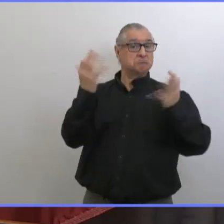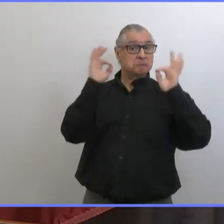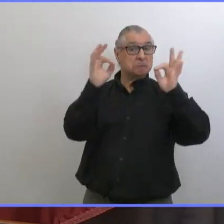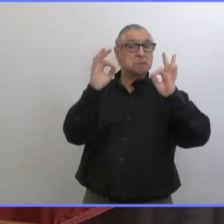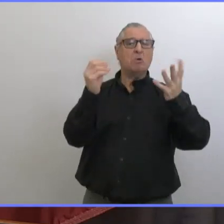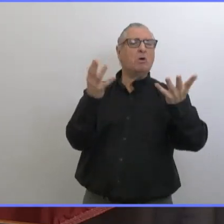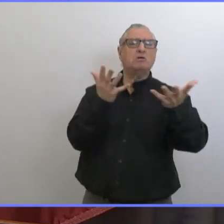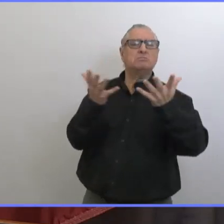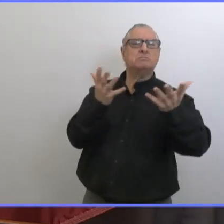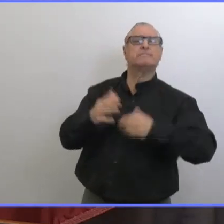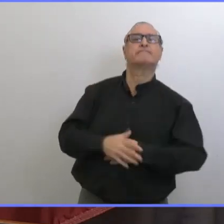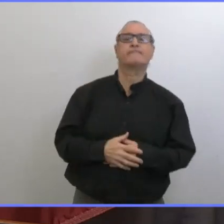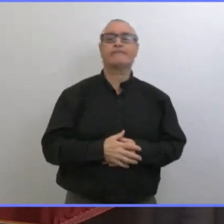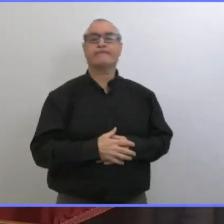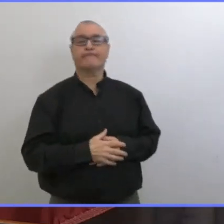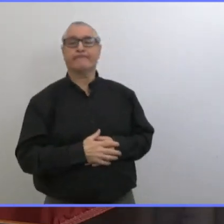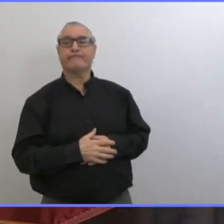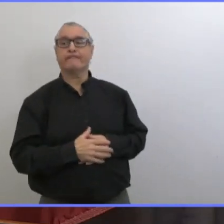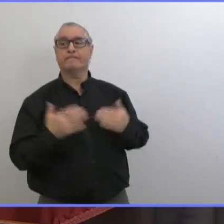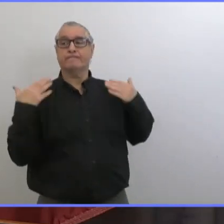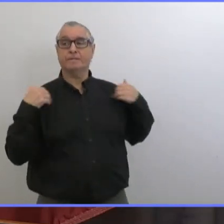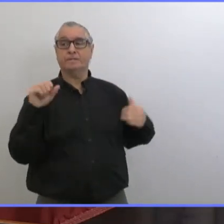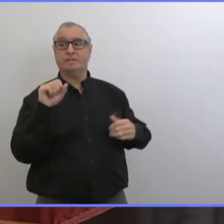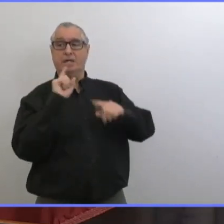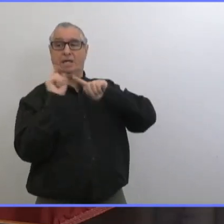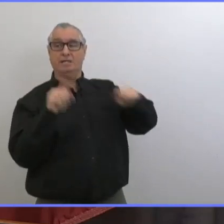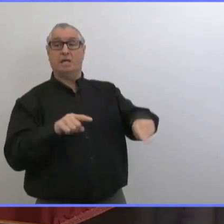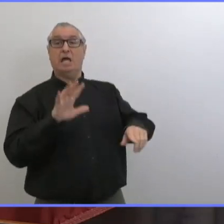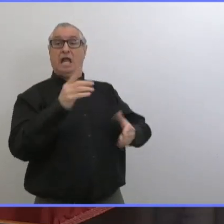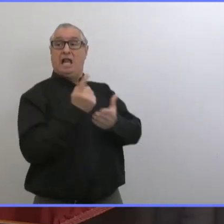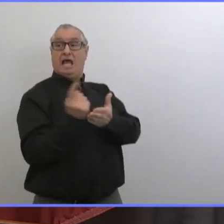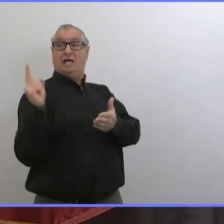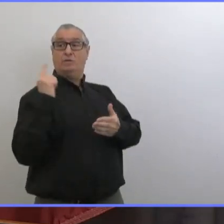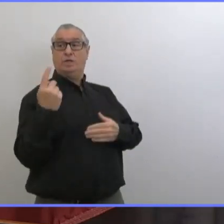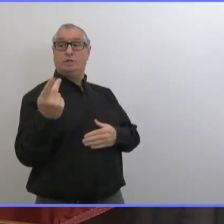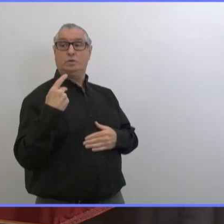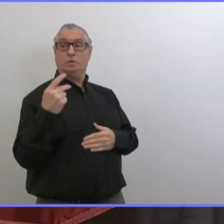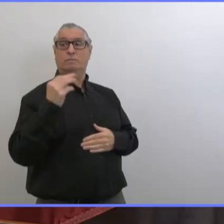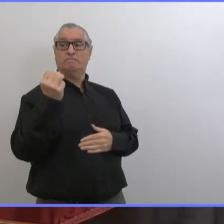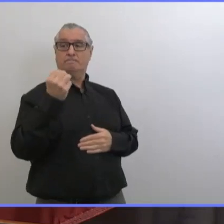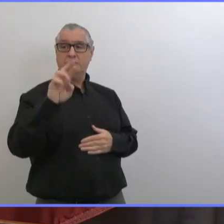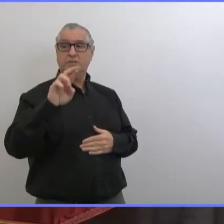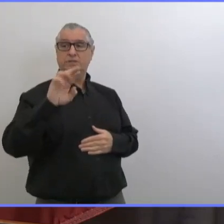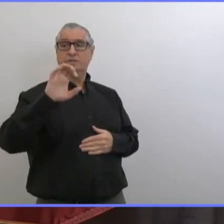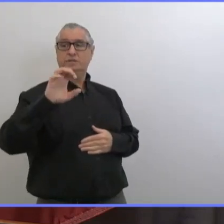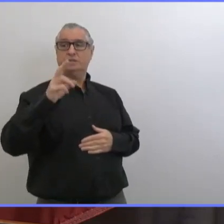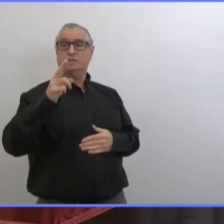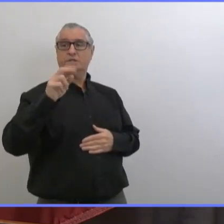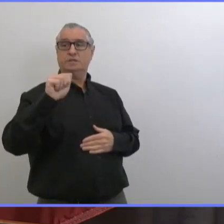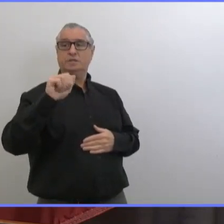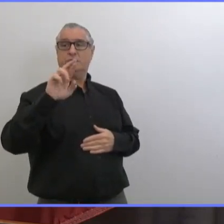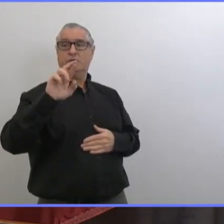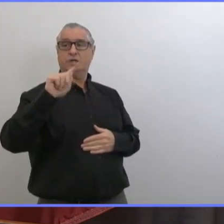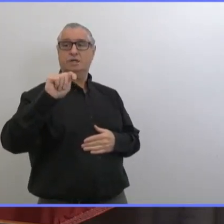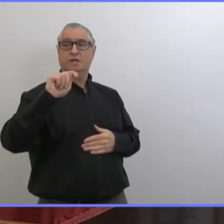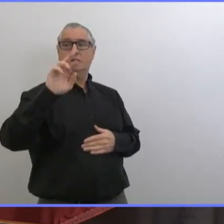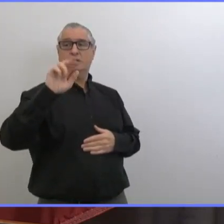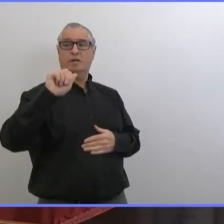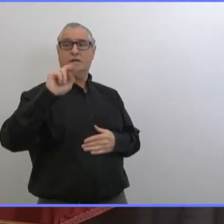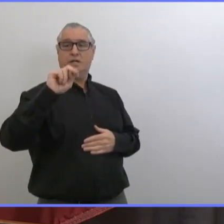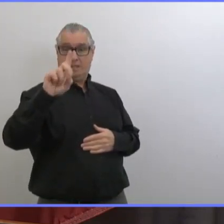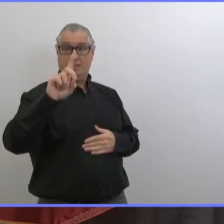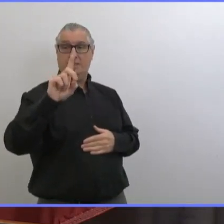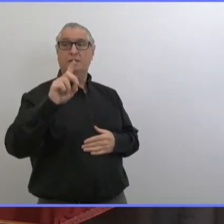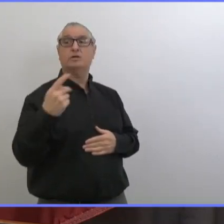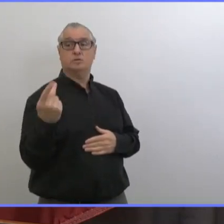'occasion, en fait, la semaine dernière de rencontrer le ministre Chartrain. On a eu une discussion très productive et je sais que nos